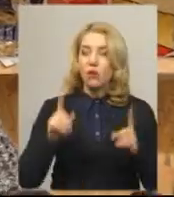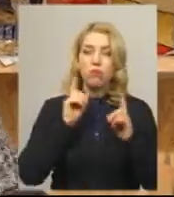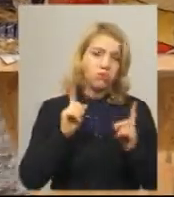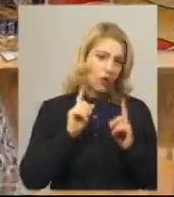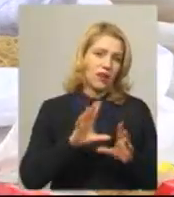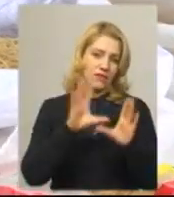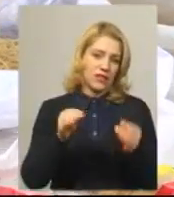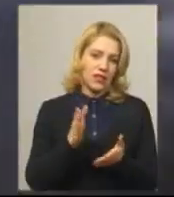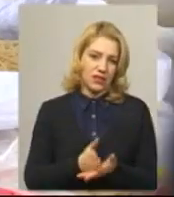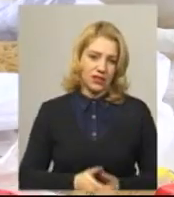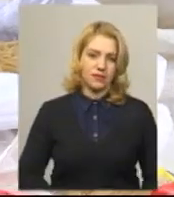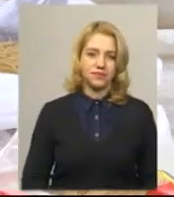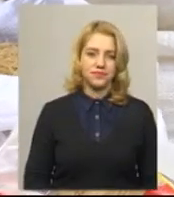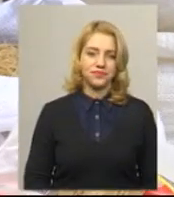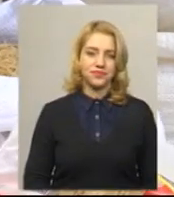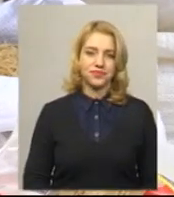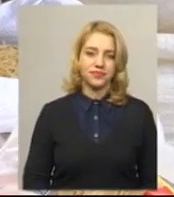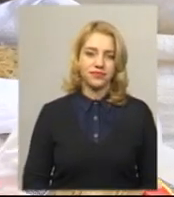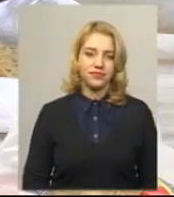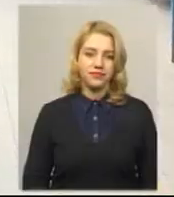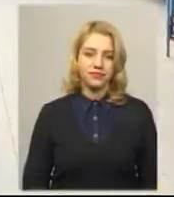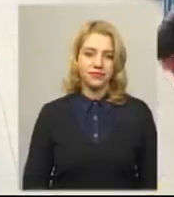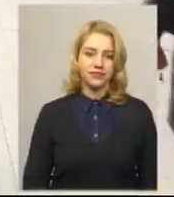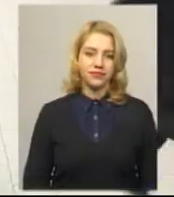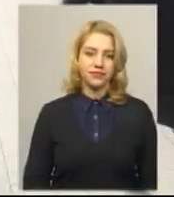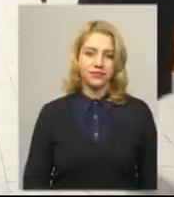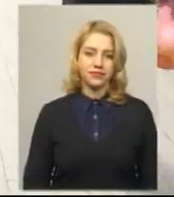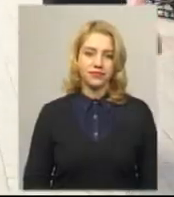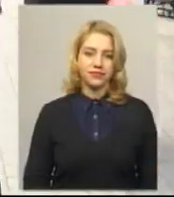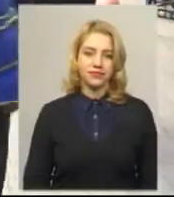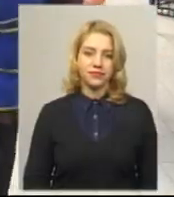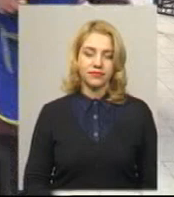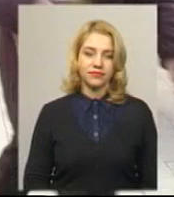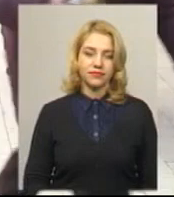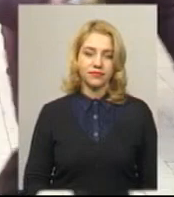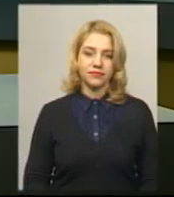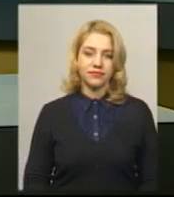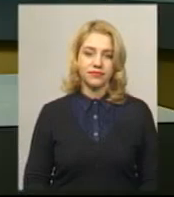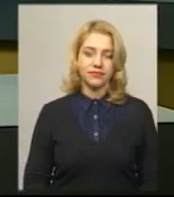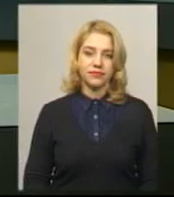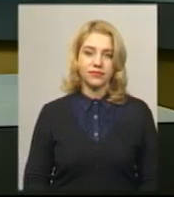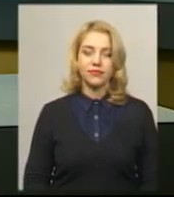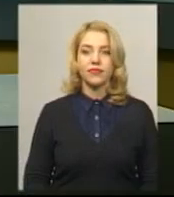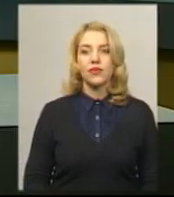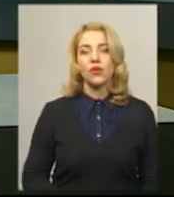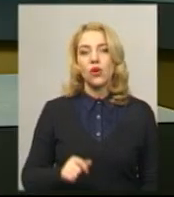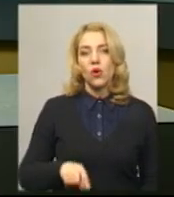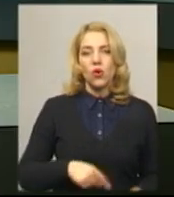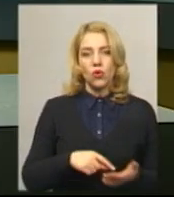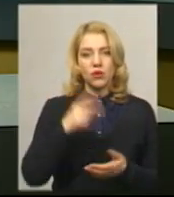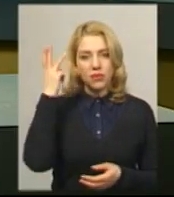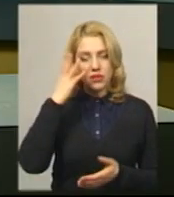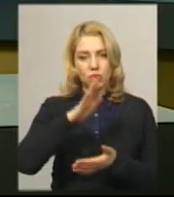є все. Леся Боровець, Олександр Горішевський. Новини на Суспільному. Хмельницький. У Хмельницькому